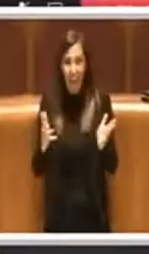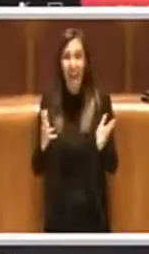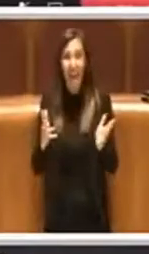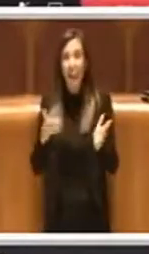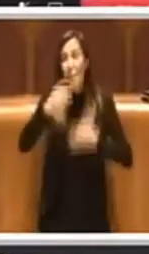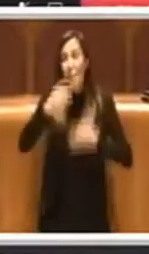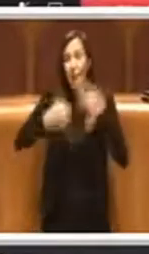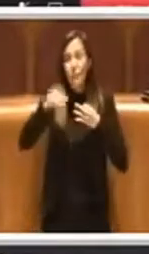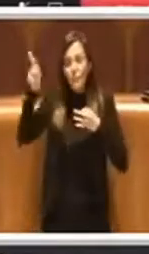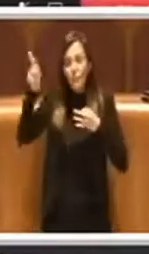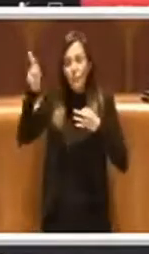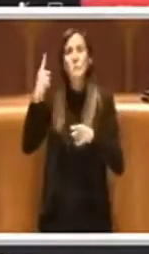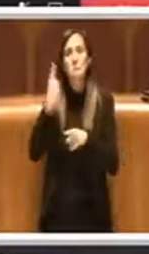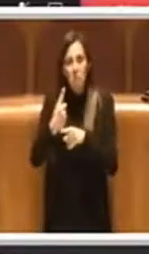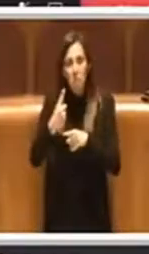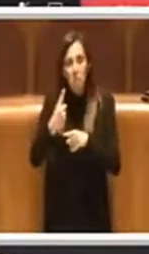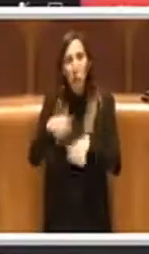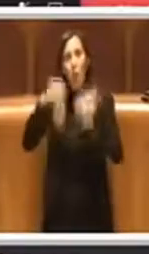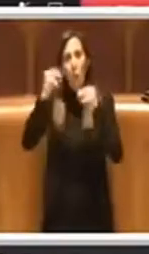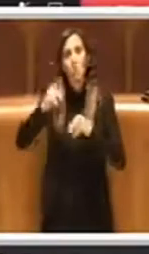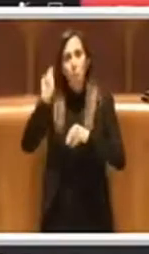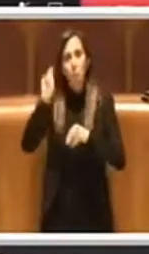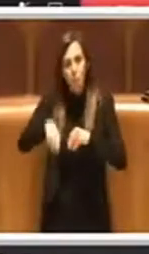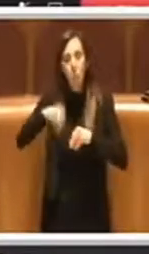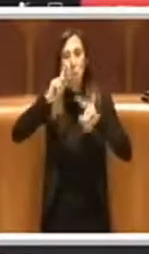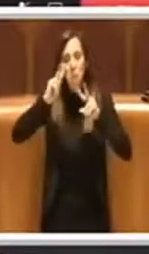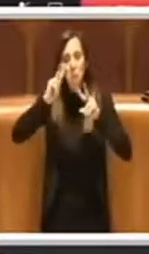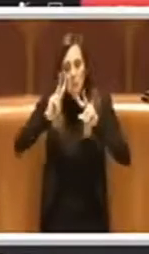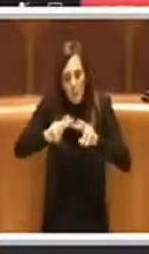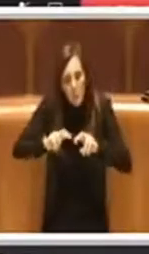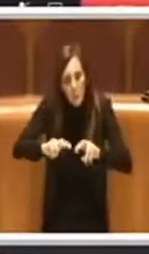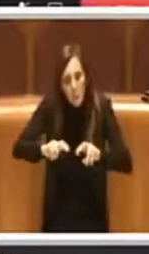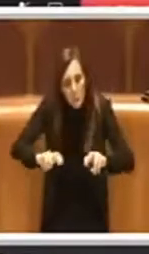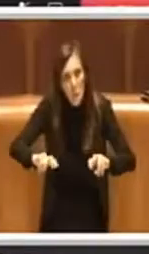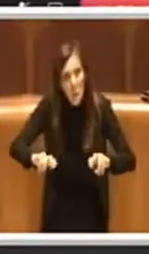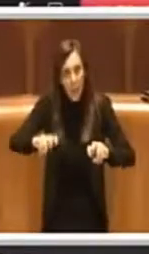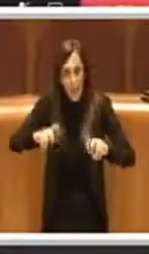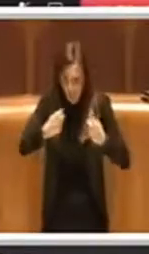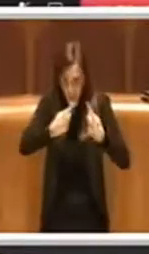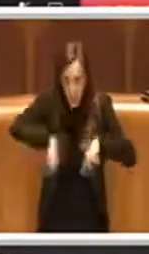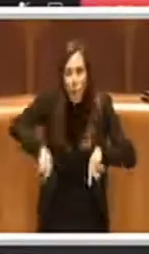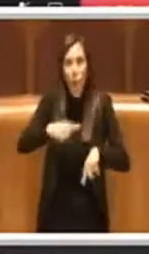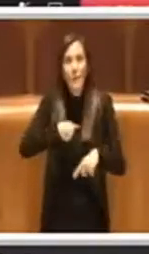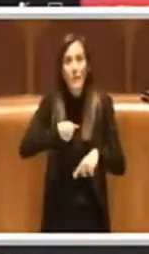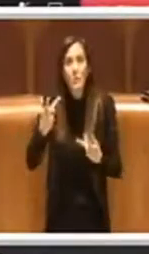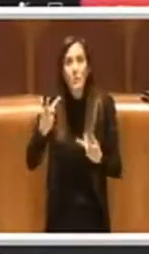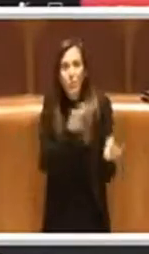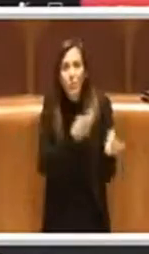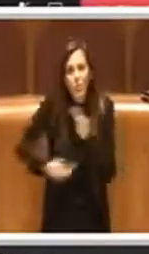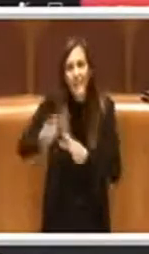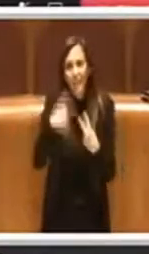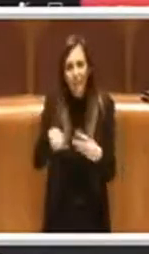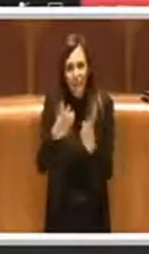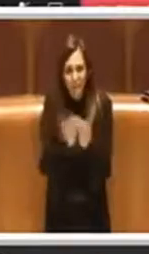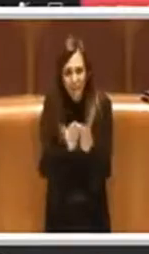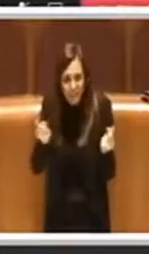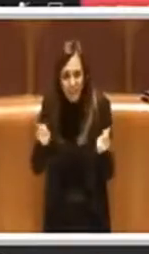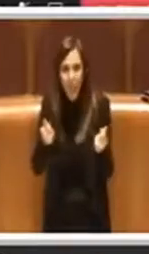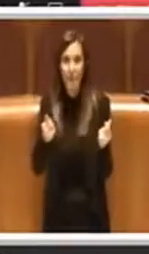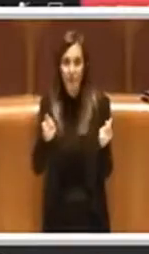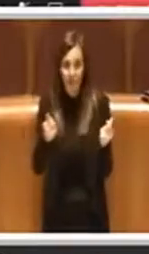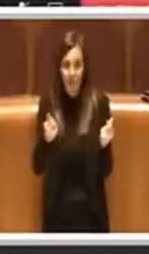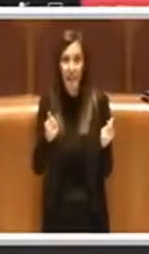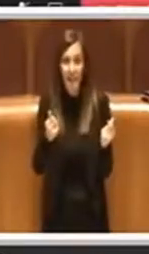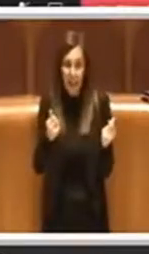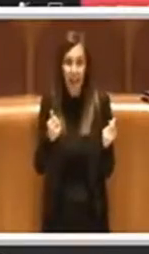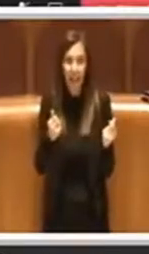magistratura, sui quali ci stiamo facendo carico di risolvere. Oggettivamente ci stiamo mettendo un